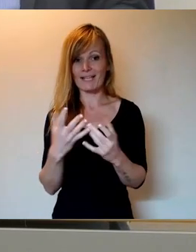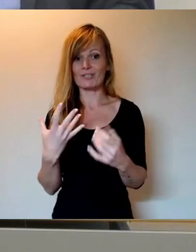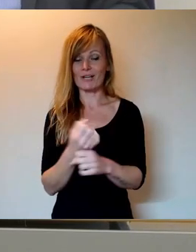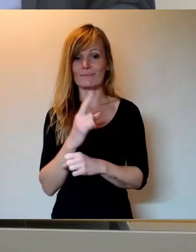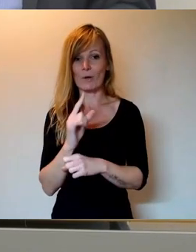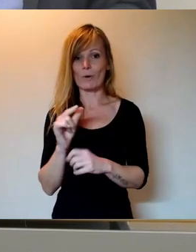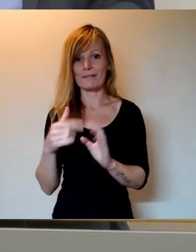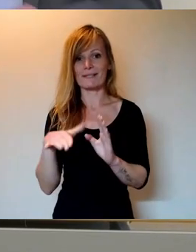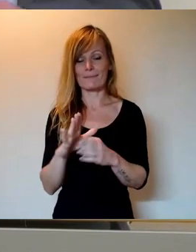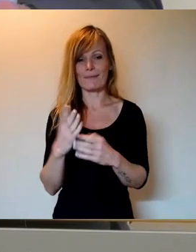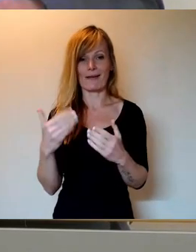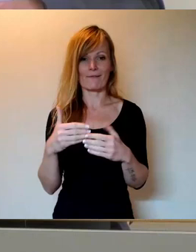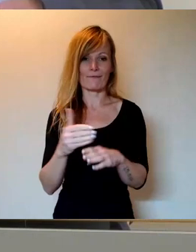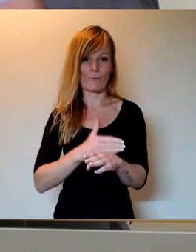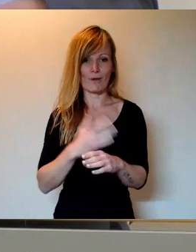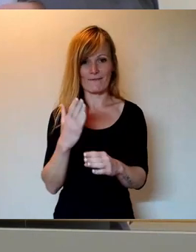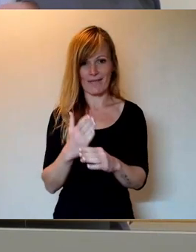ehrenfertig zu sein. Gut.